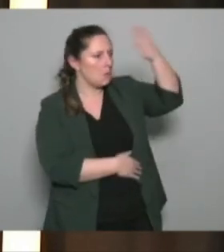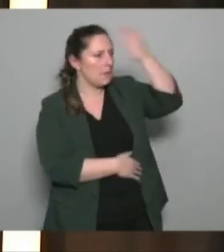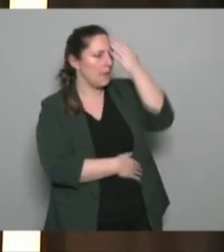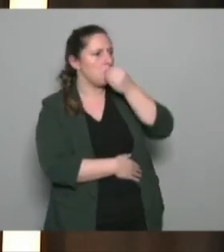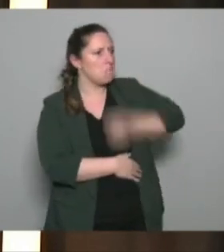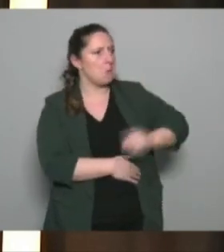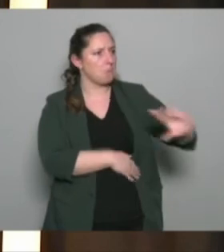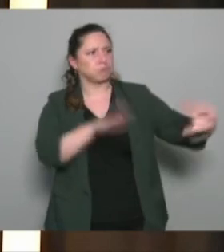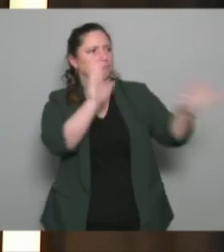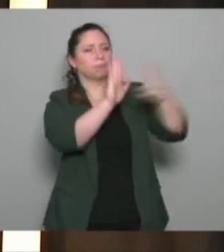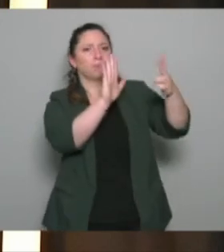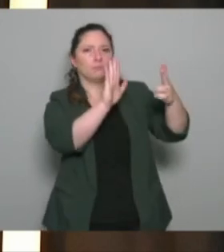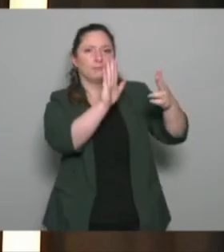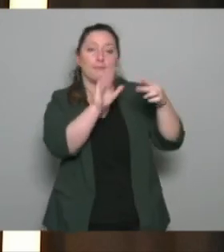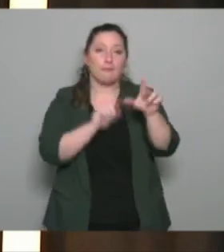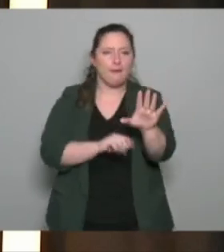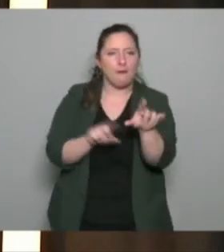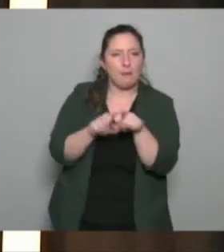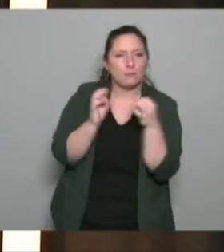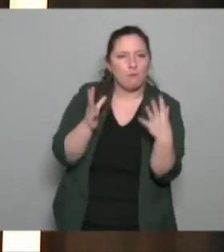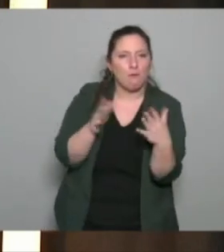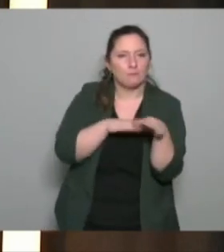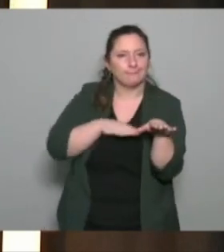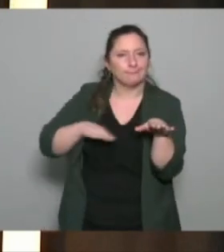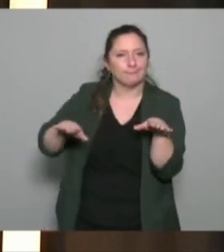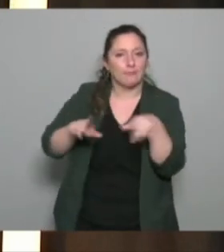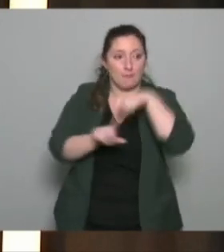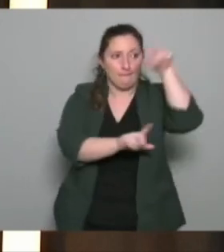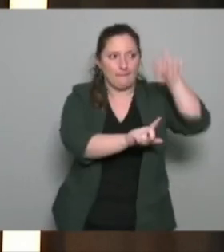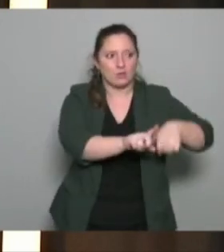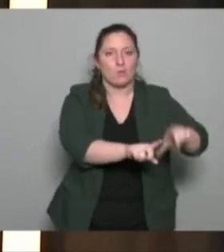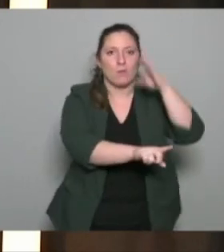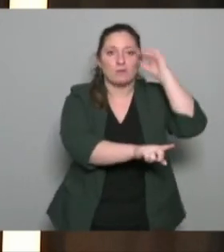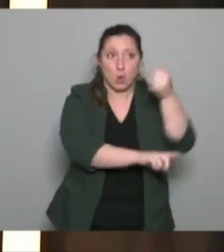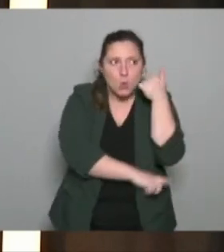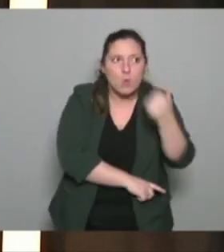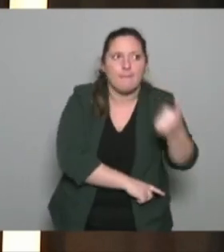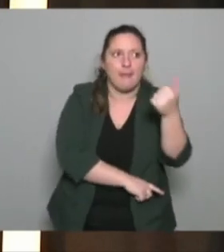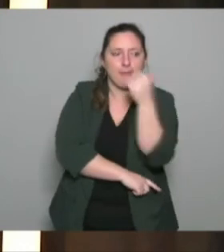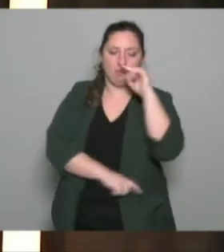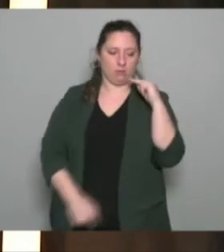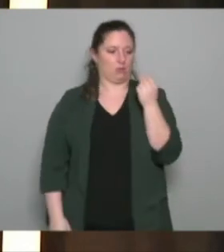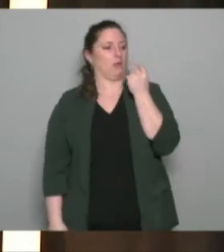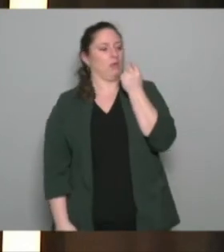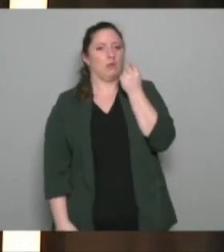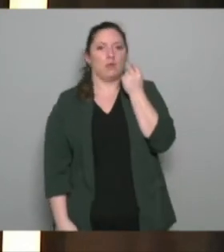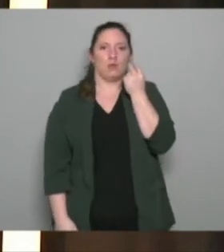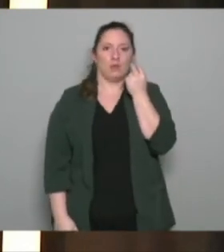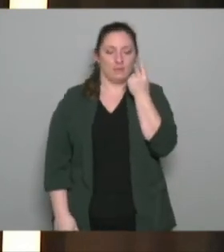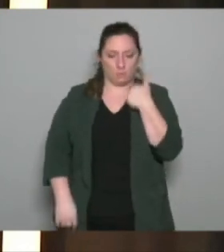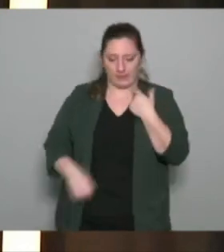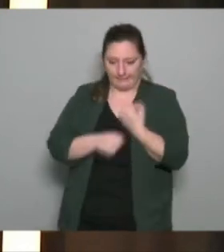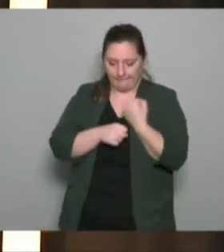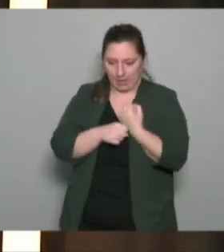mais préalablement peut-être ou même pendant au même moment le professionnel lui-même qui par réflexivité sur son activité